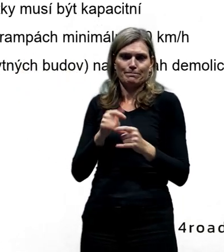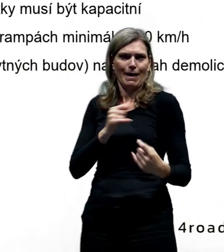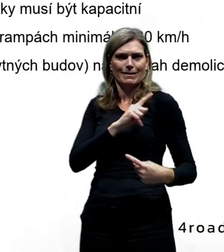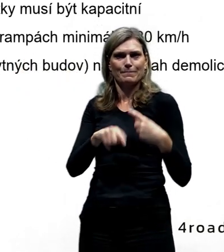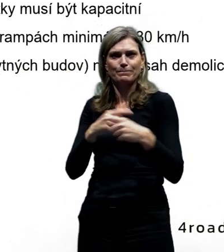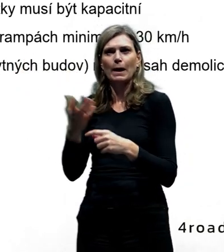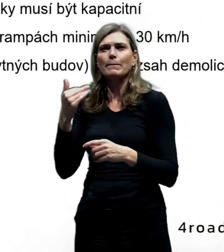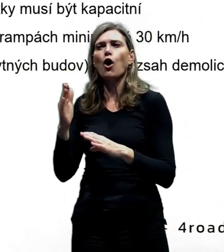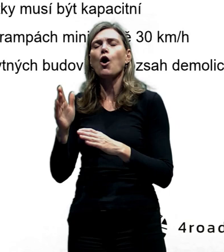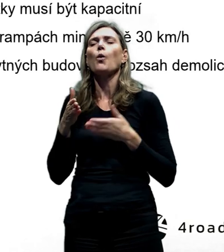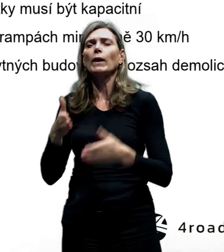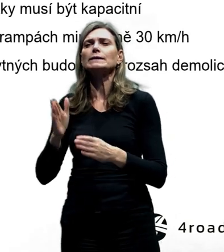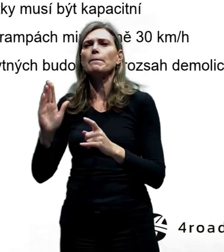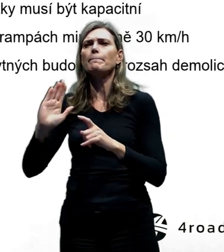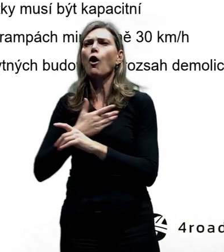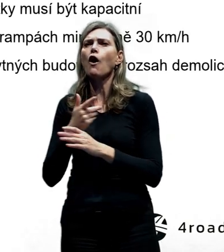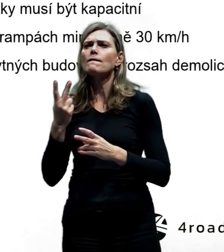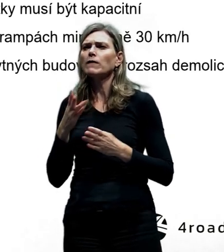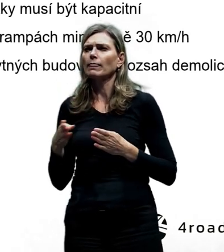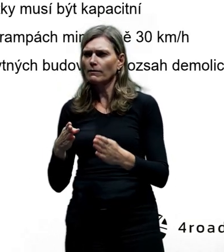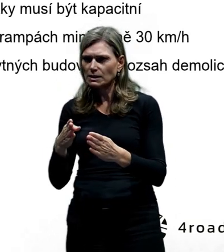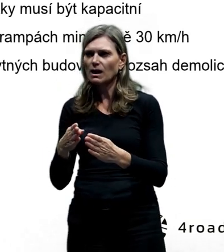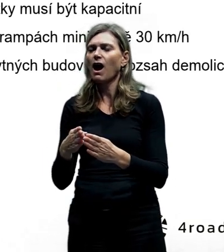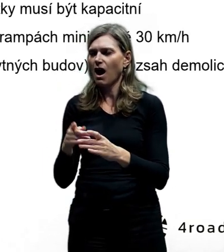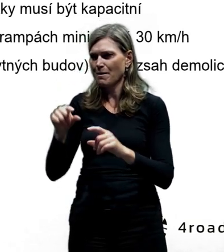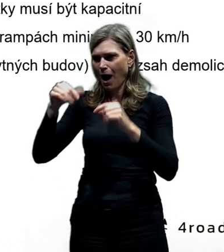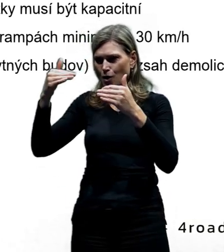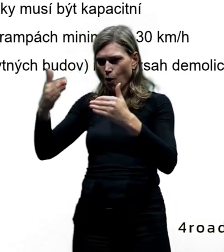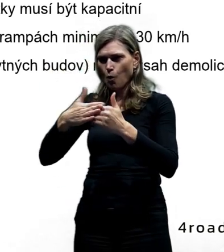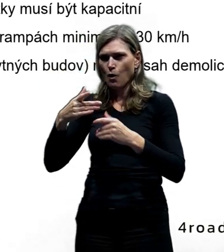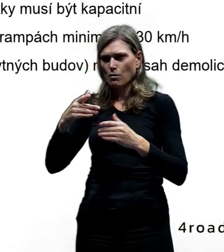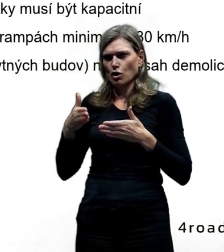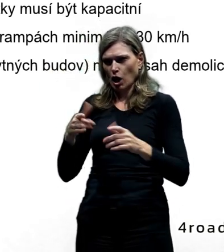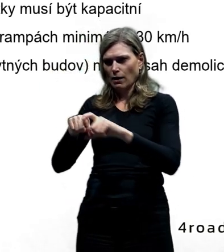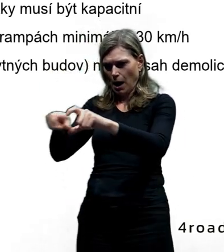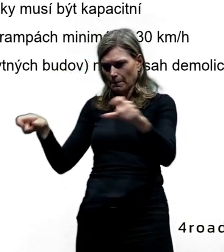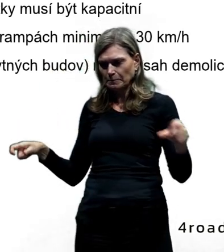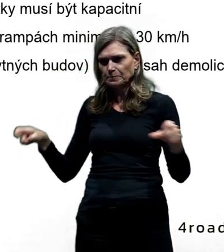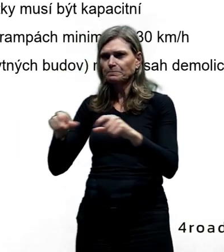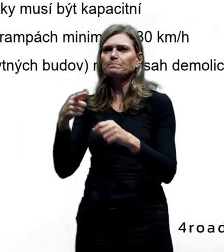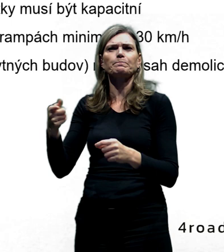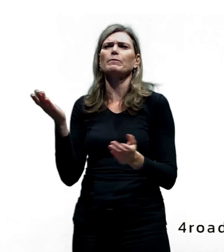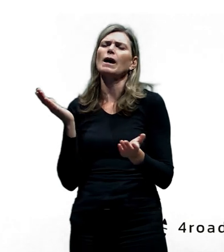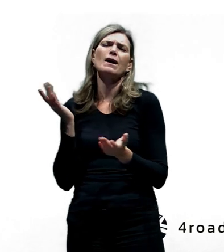Povltavská by neměla obsahovat motorovou dopravu.